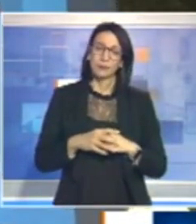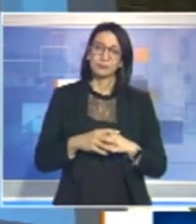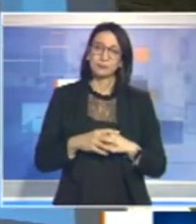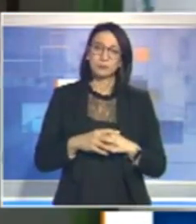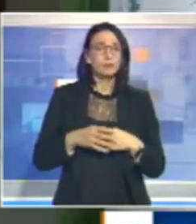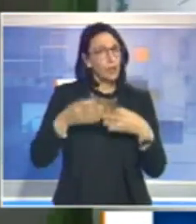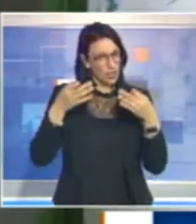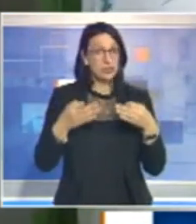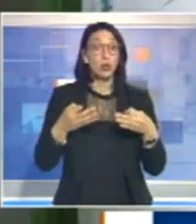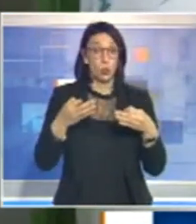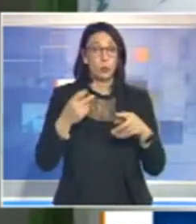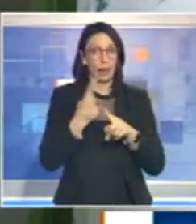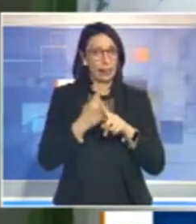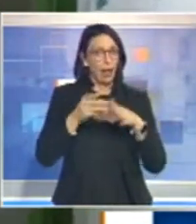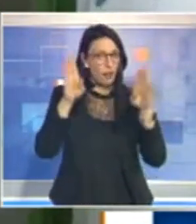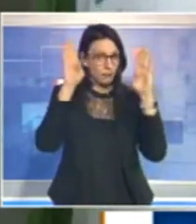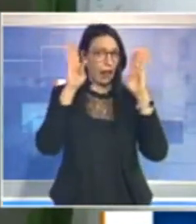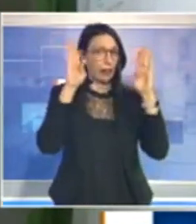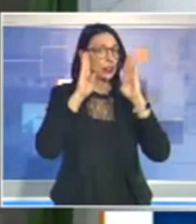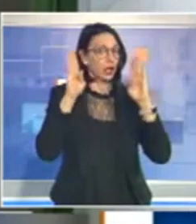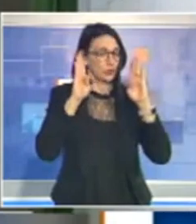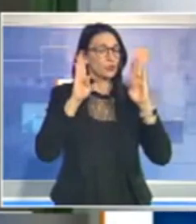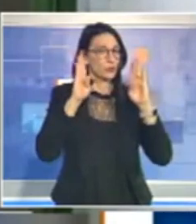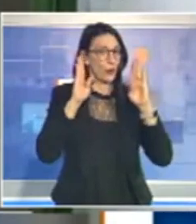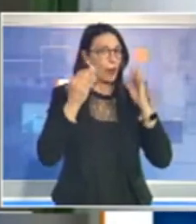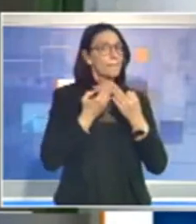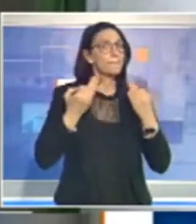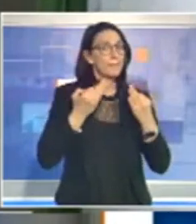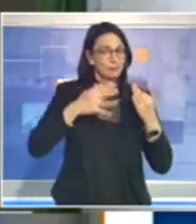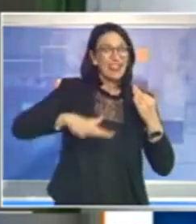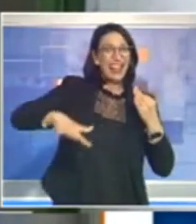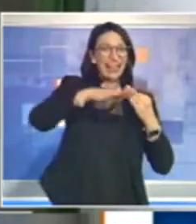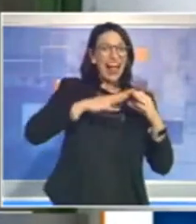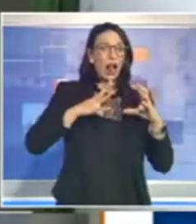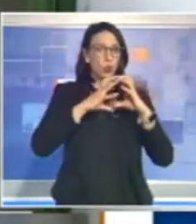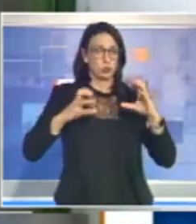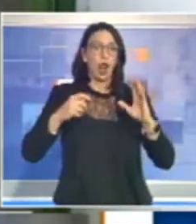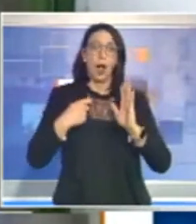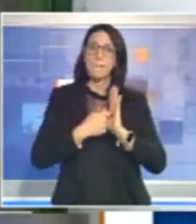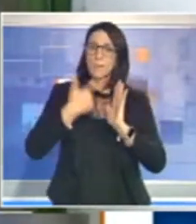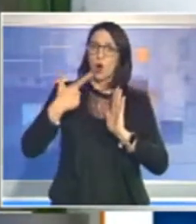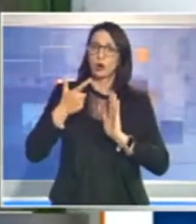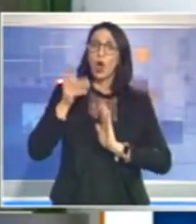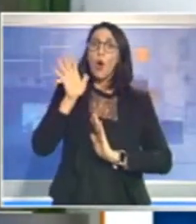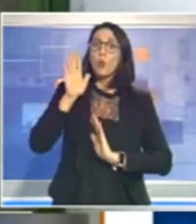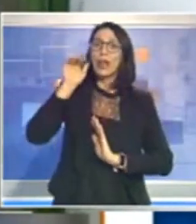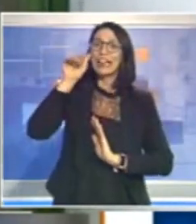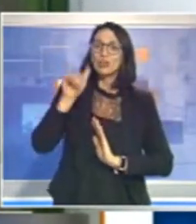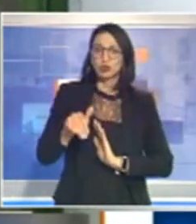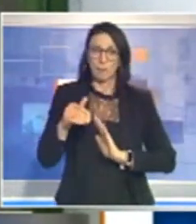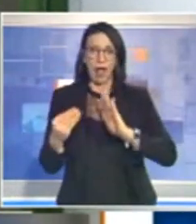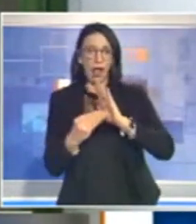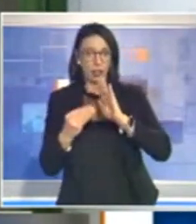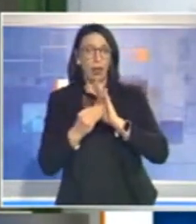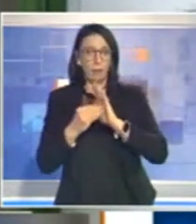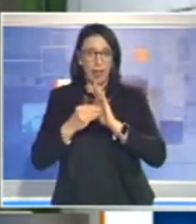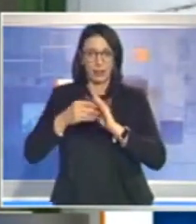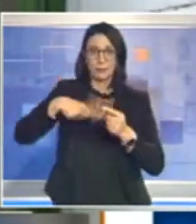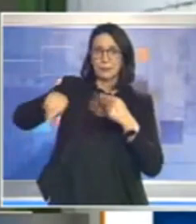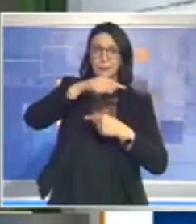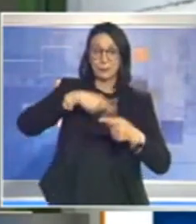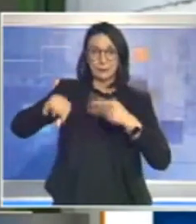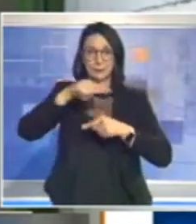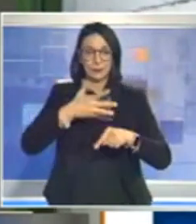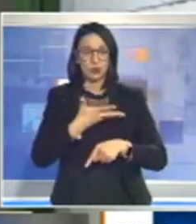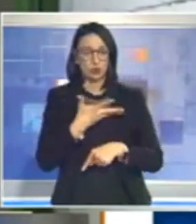Sicuramente c'è da mantenere alta l'attenzione, insomma, anche perché abbiamo una zona industriale importante con 15.000 lavoratori che girano, però